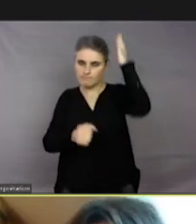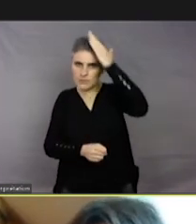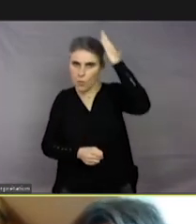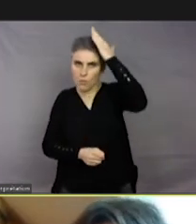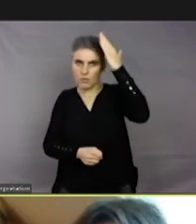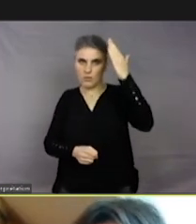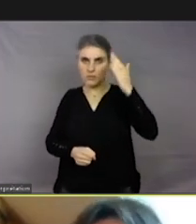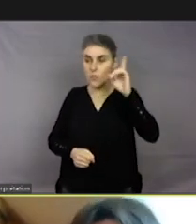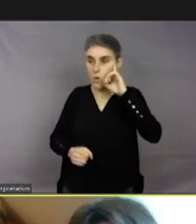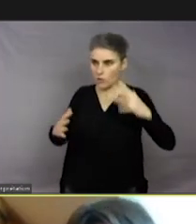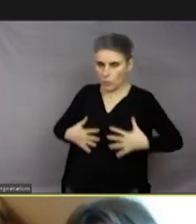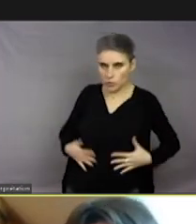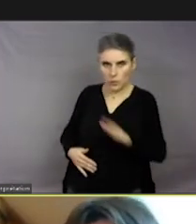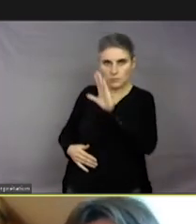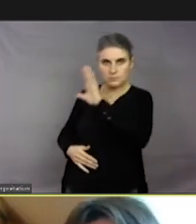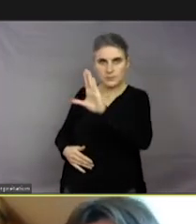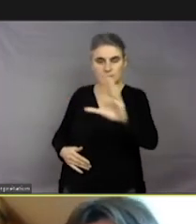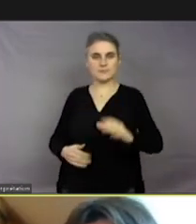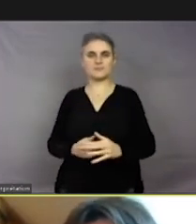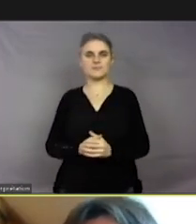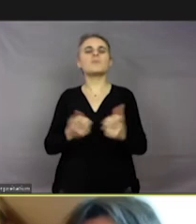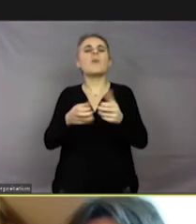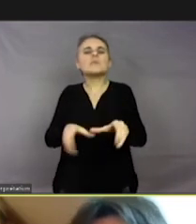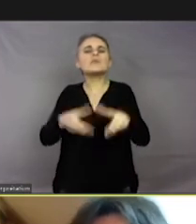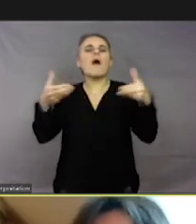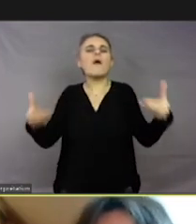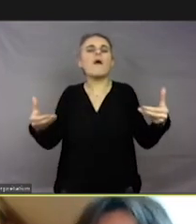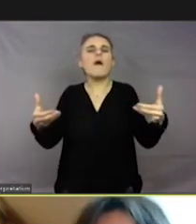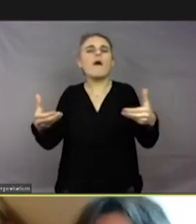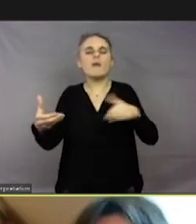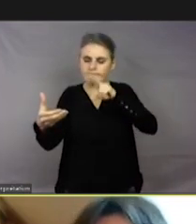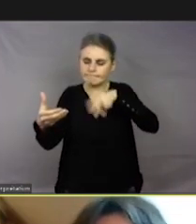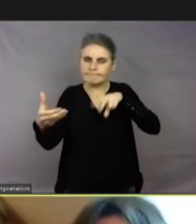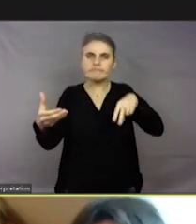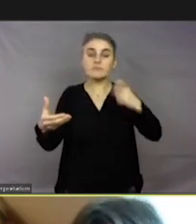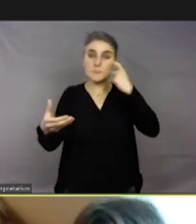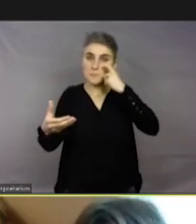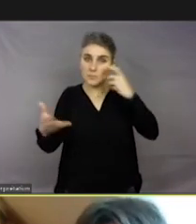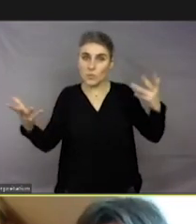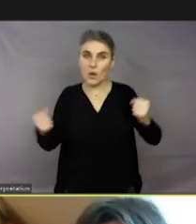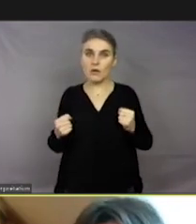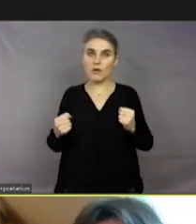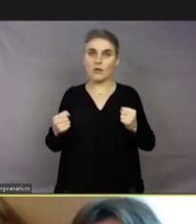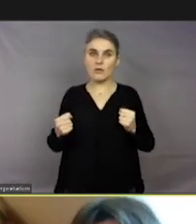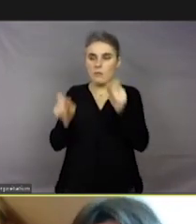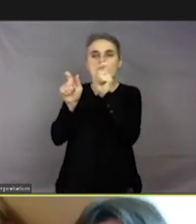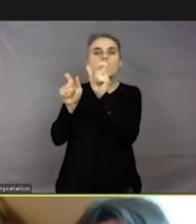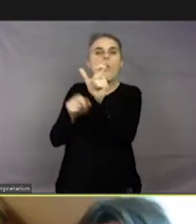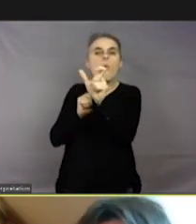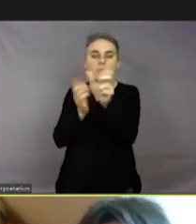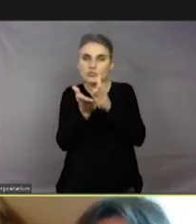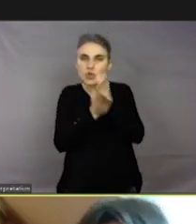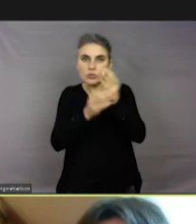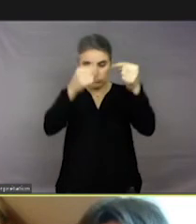comportements particuliers. Lorsque vous regardez dans le dictionnaire, vous voyez qu'il y a plusieurs sens à chaque mot avec